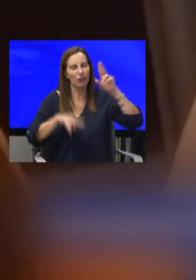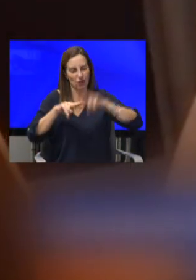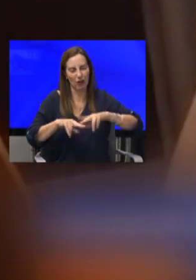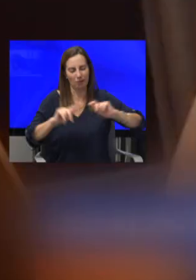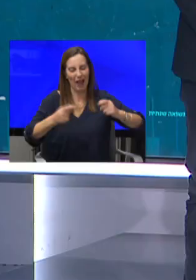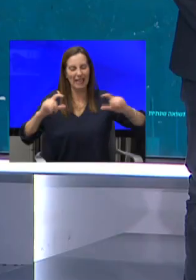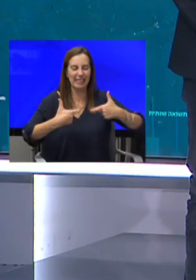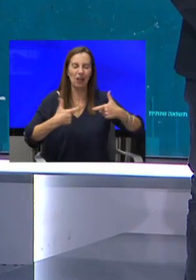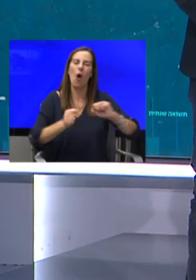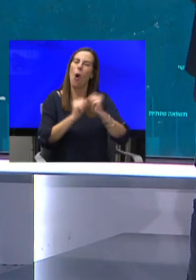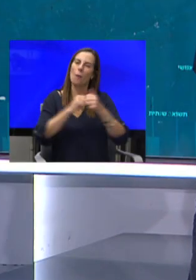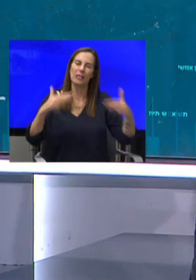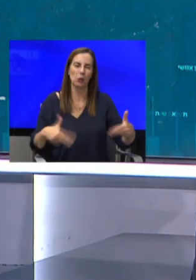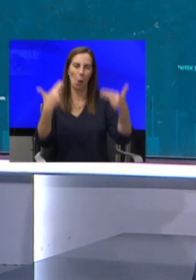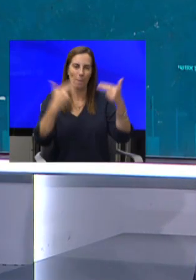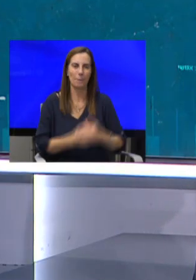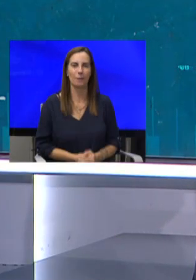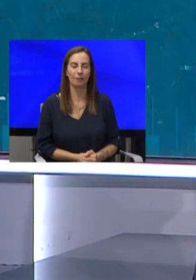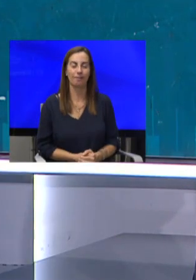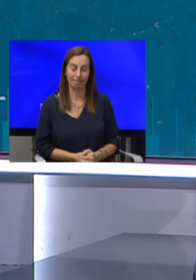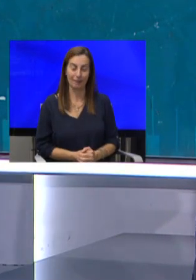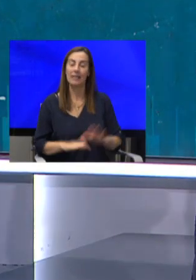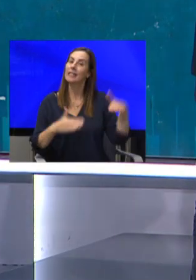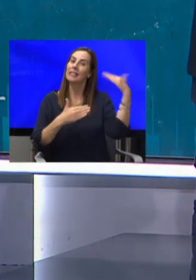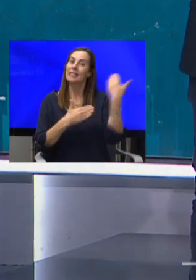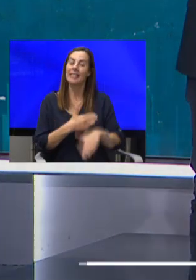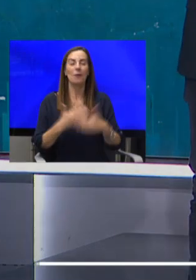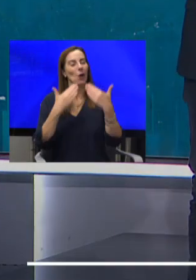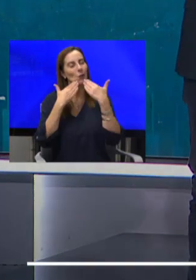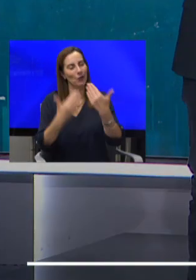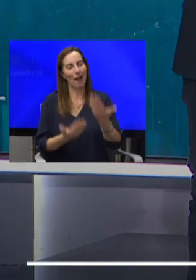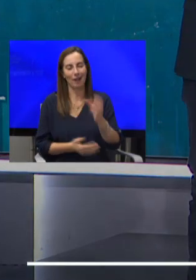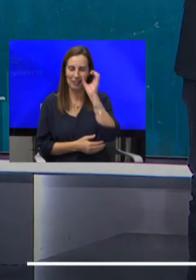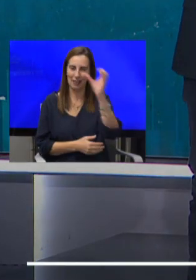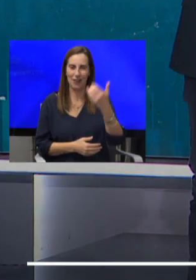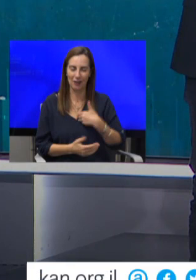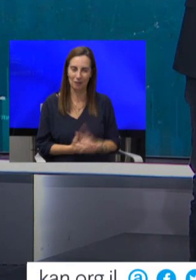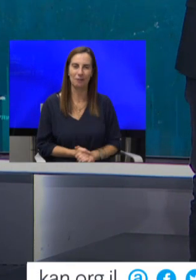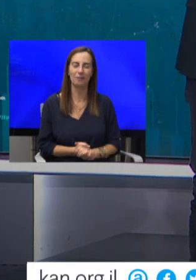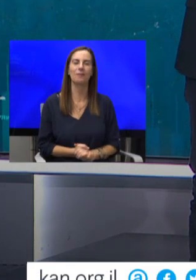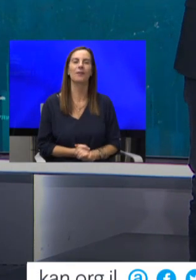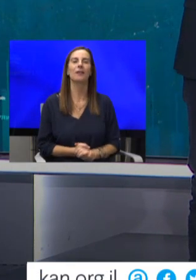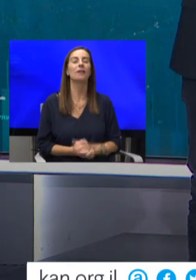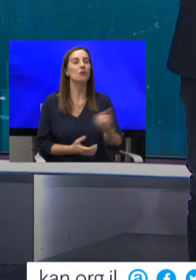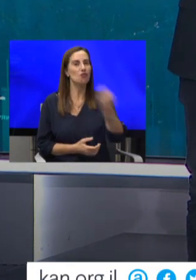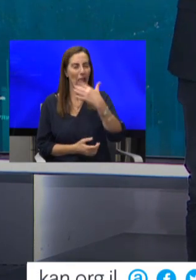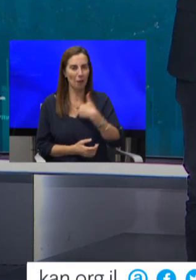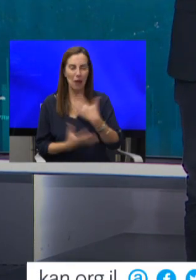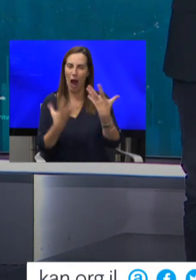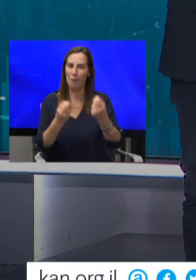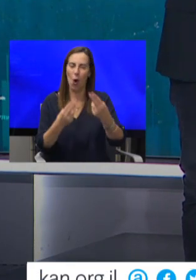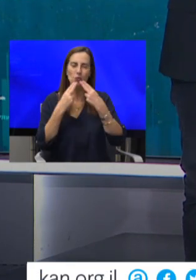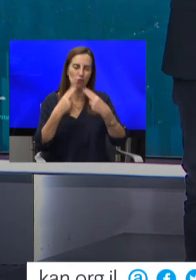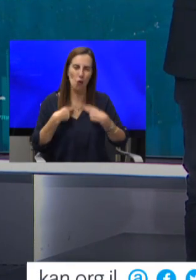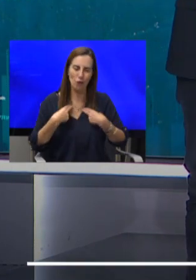מרחוק עד כאן משחקי הכיס לערב תודה רבה שבחרתם לצפות בנו בייממה האחרונה שלחתם לנו המון גובות על התוכנית ורעיונות